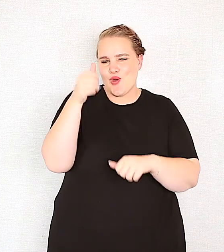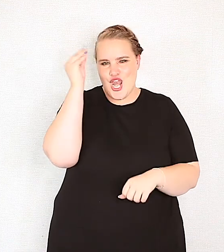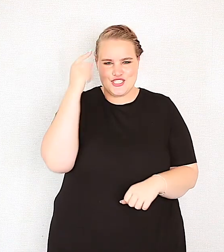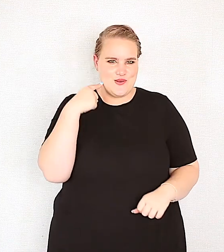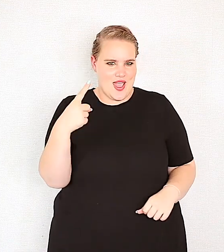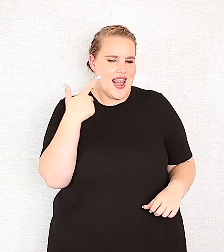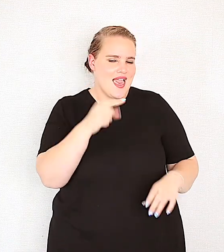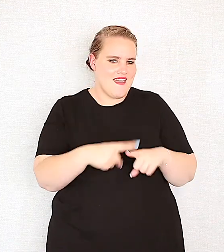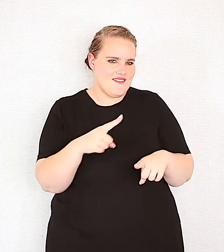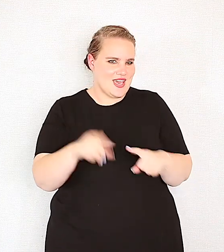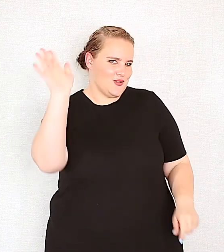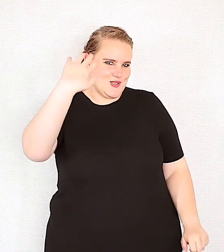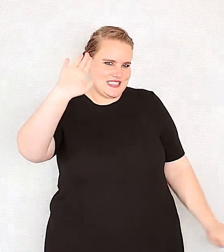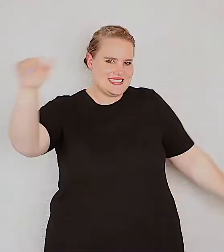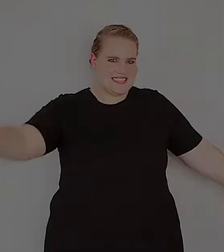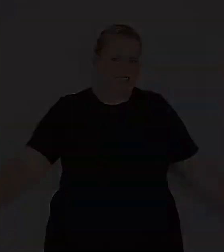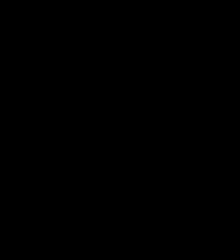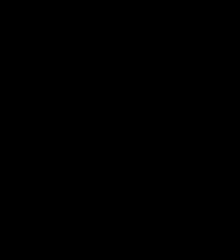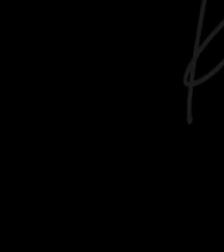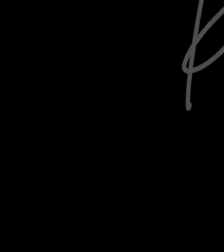om goeie niees te oor. Lekke noue week, tot ziens.